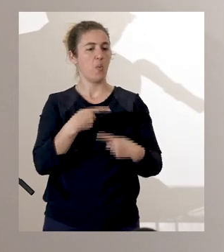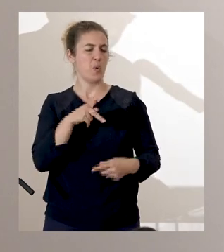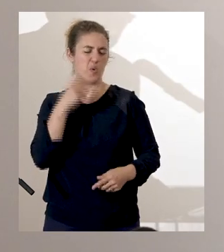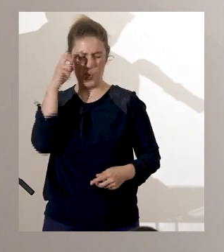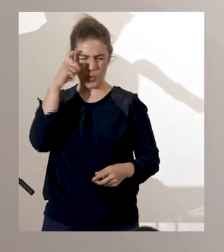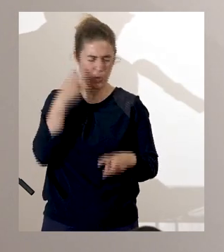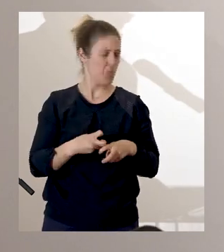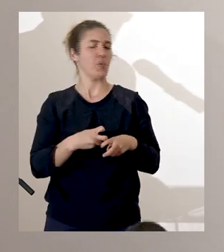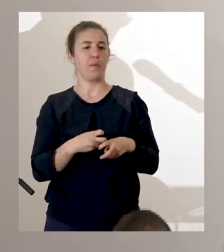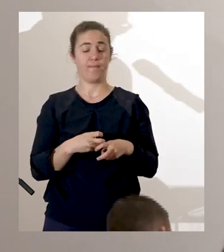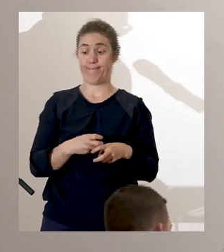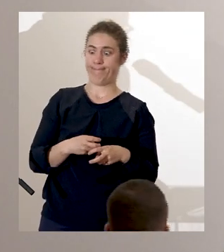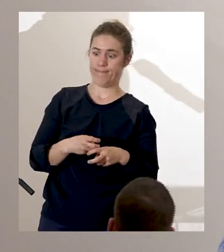Caraïbe.